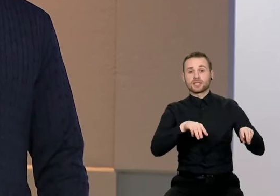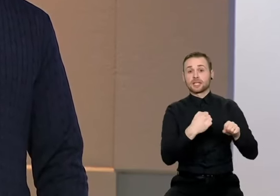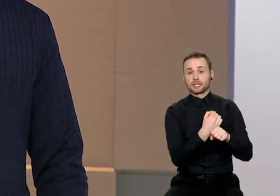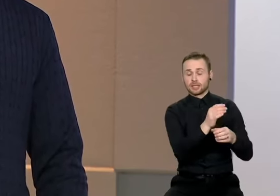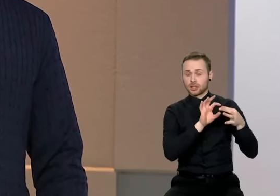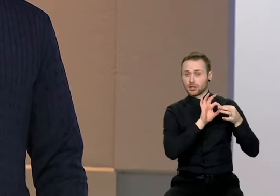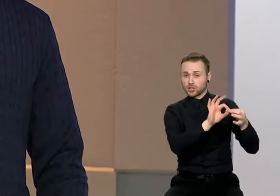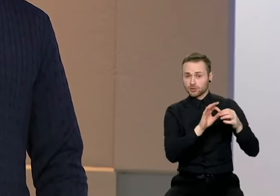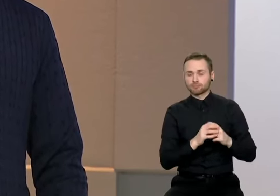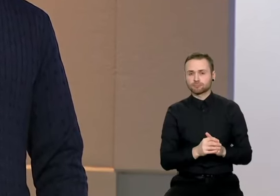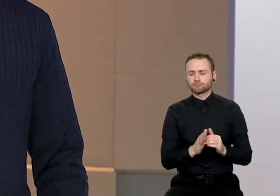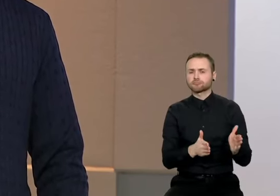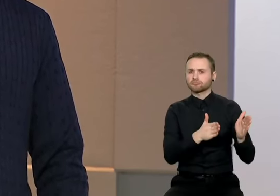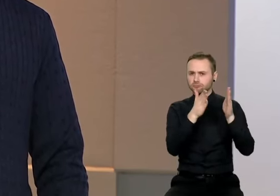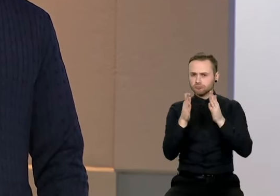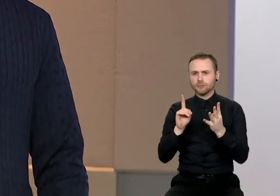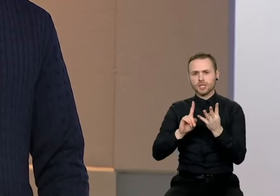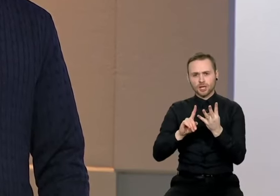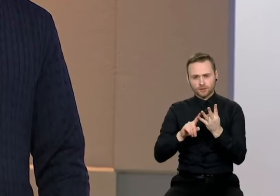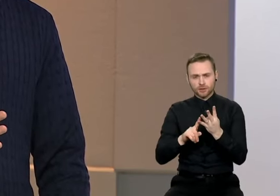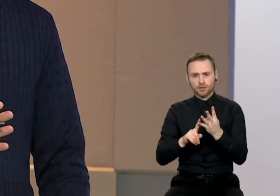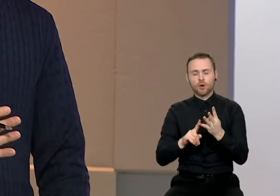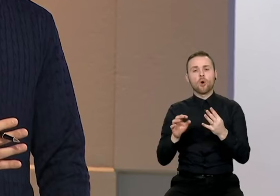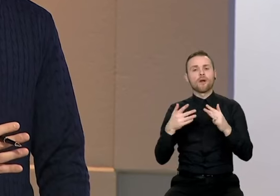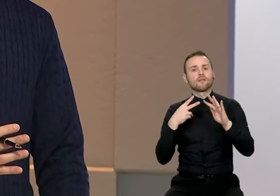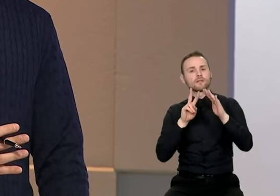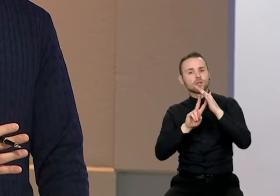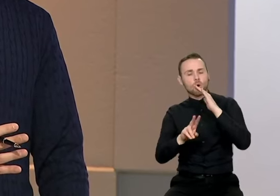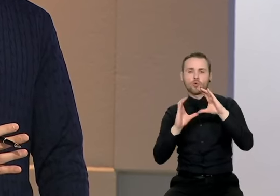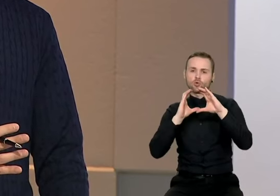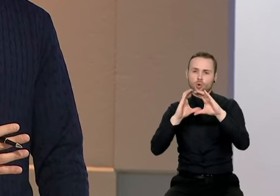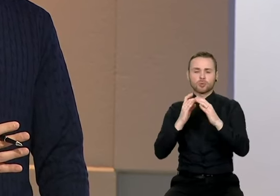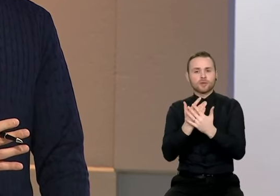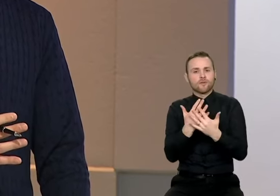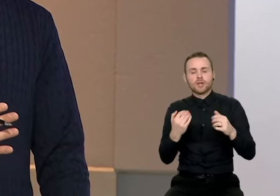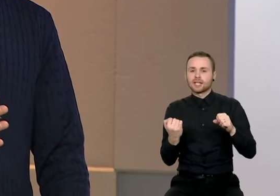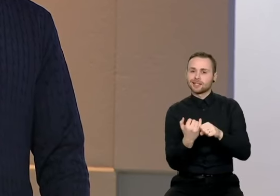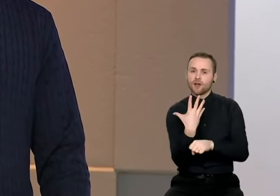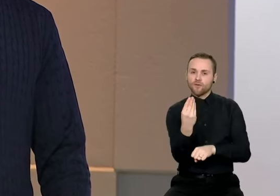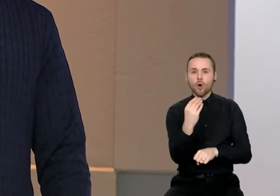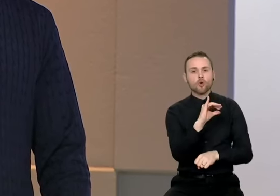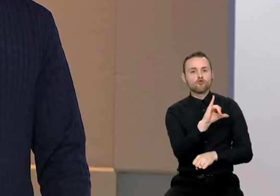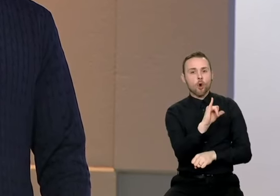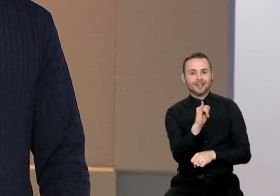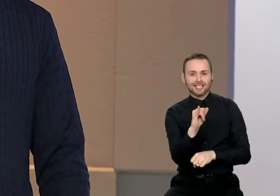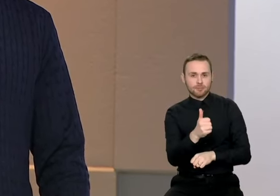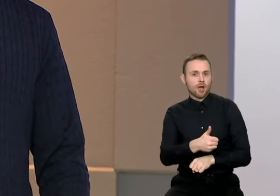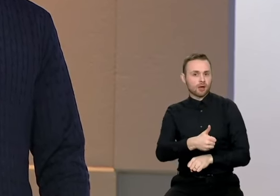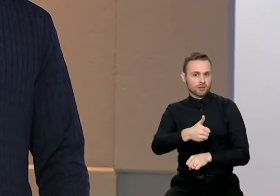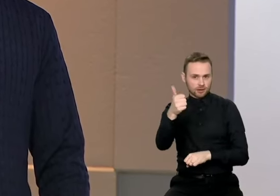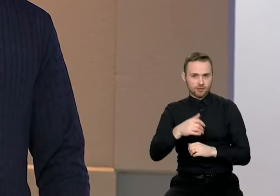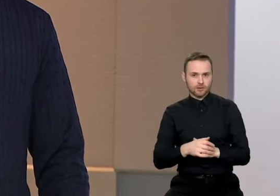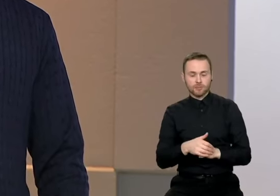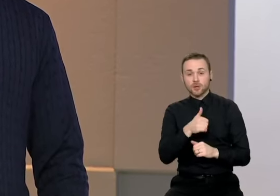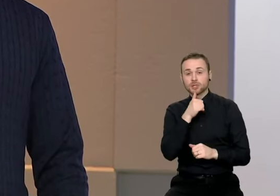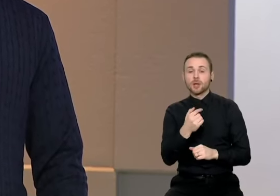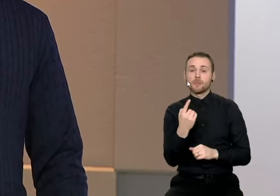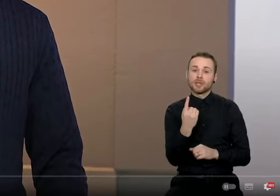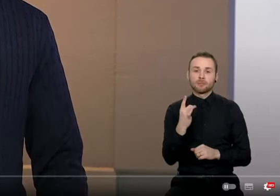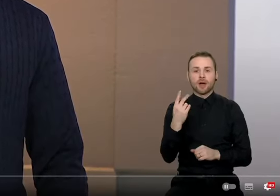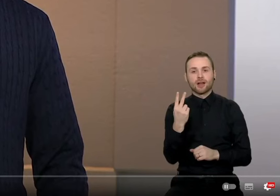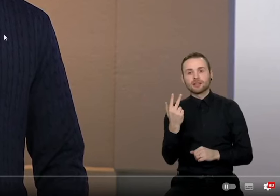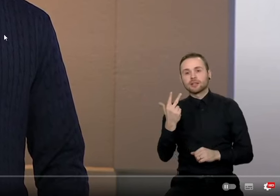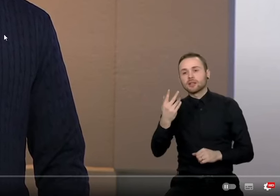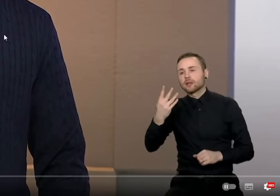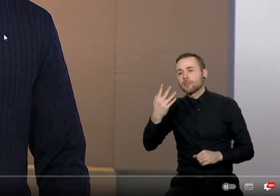investuoti į viešo transporto infrastruktūrą, didinant ir gerinant jo kokybę, bei užtikrint, kad greitai mašrutai būtų tankesni,